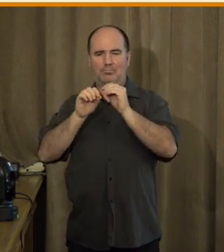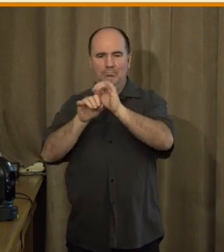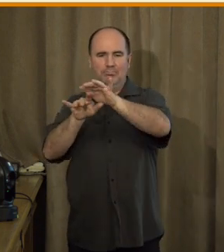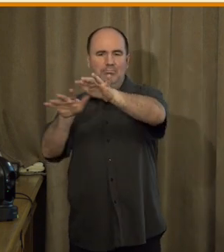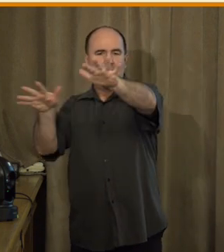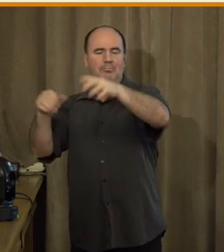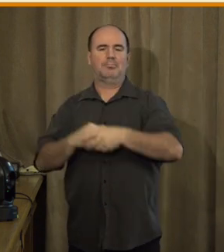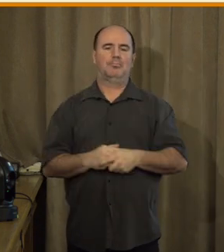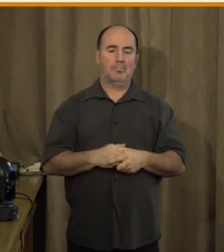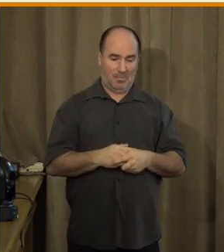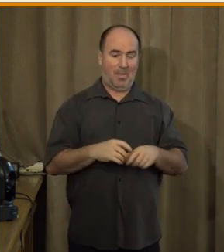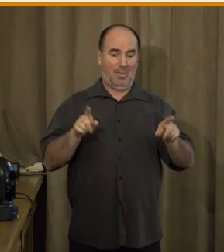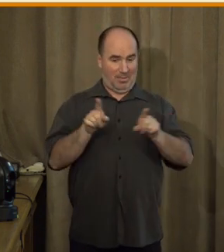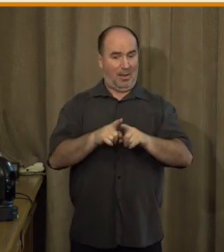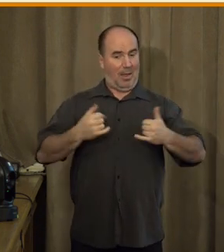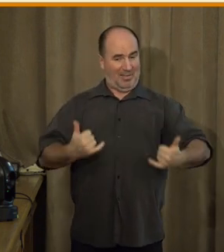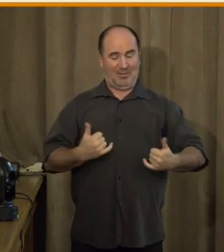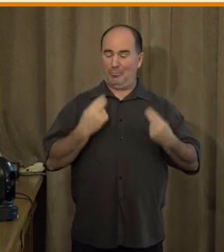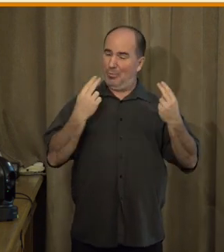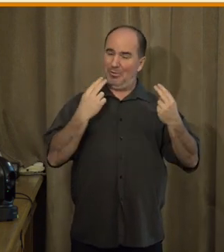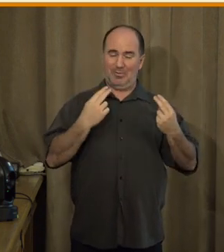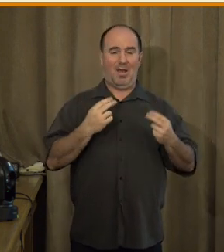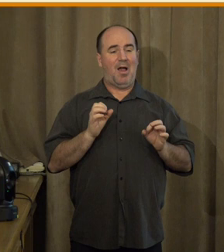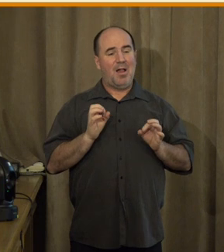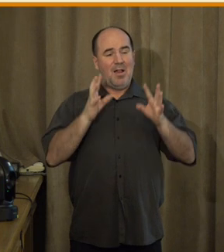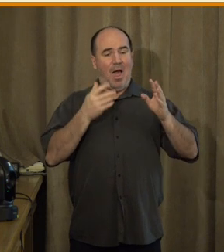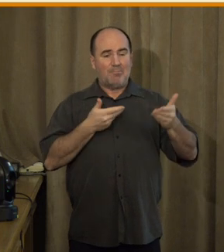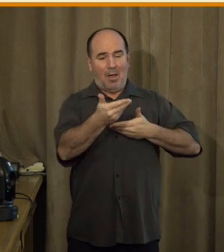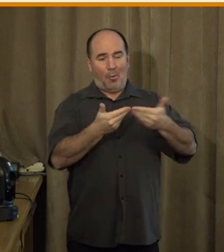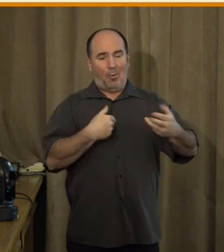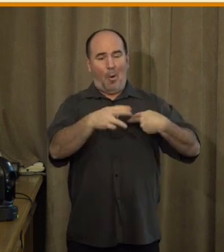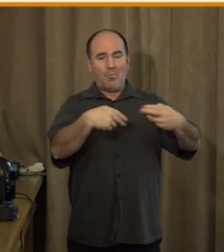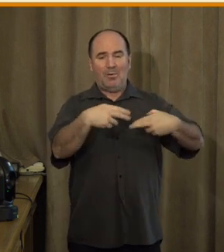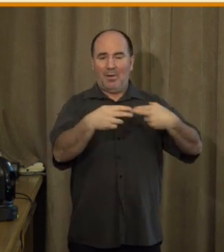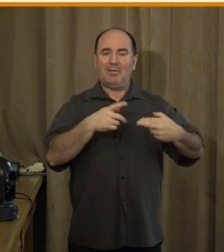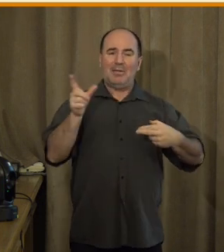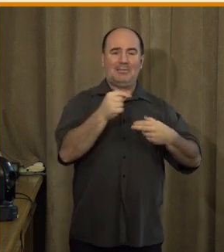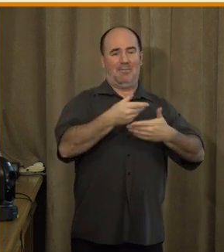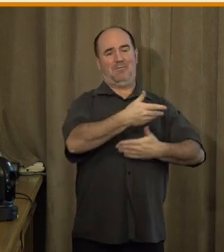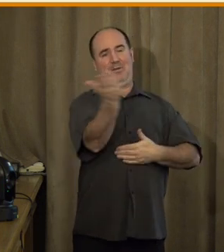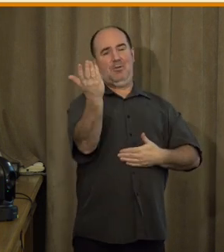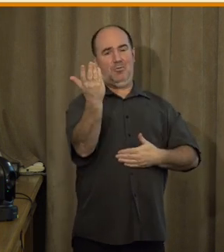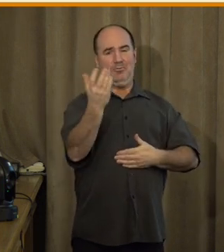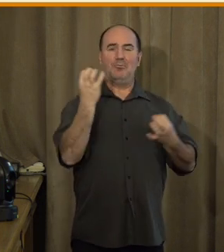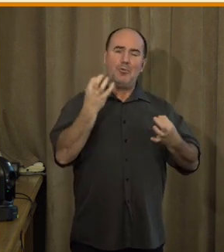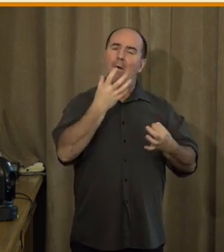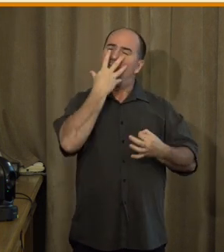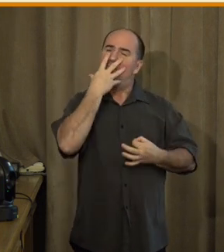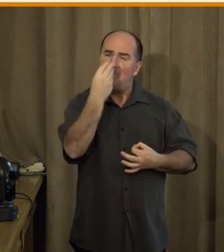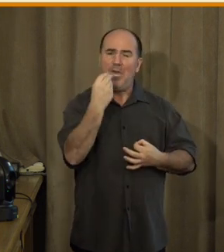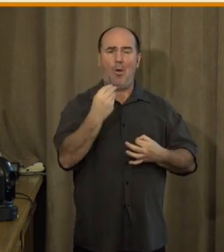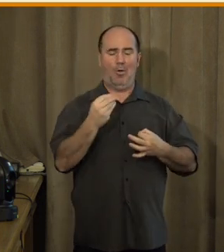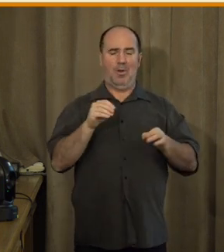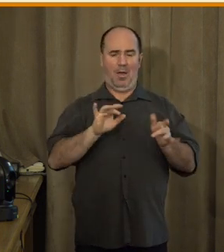mnohem lépe komunikovat veřejnosti, co jsou ty výhody online řešení a zároveň, jaké jsou ty offline